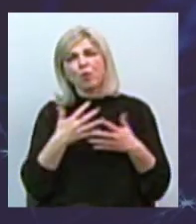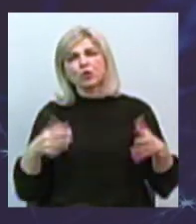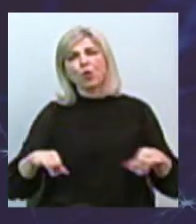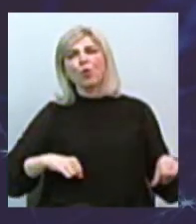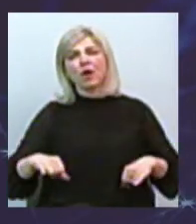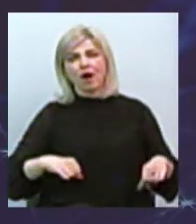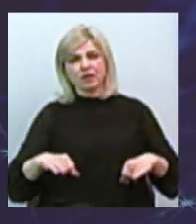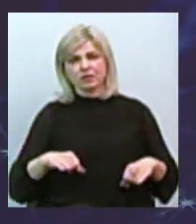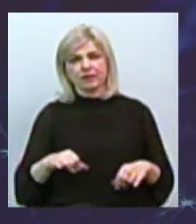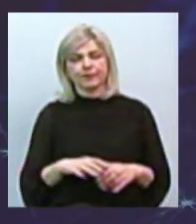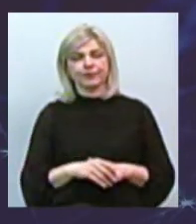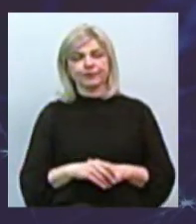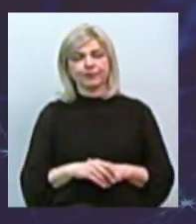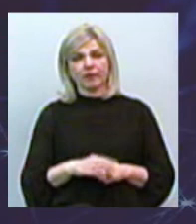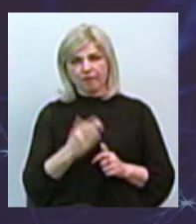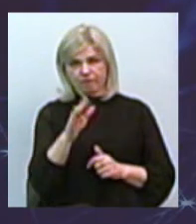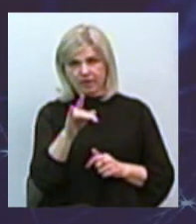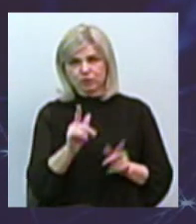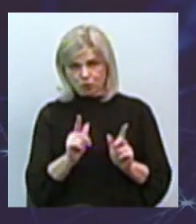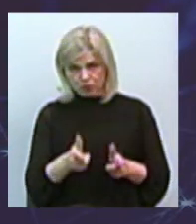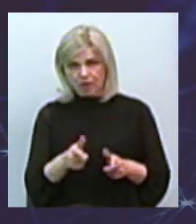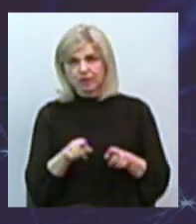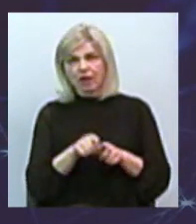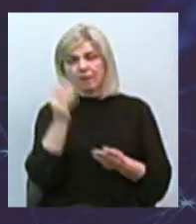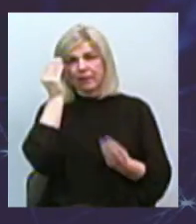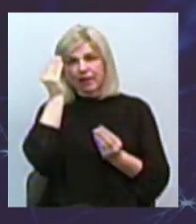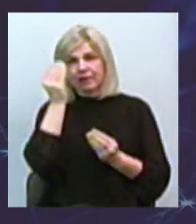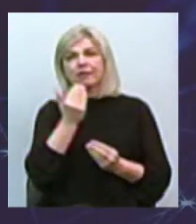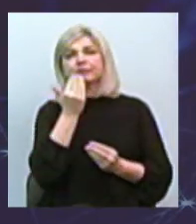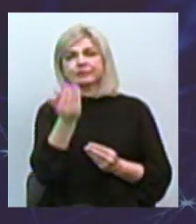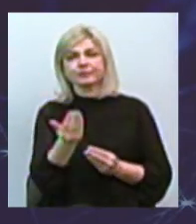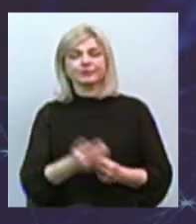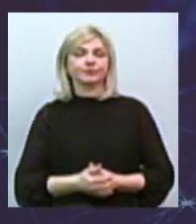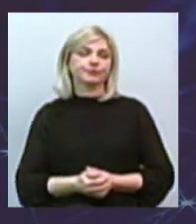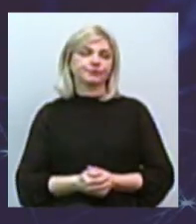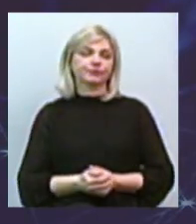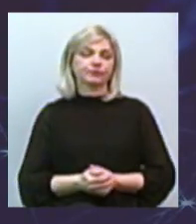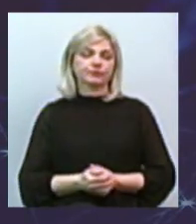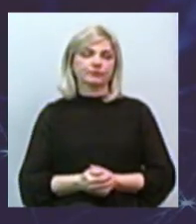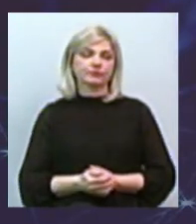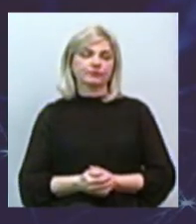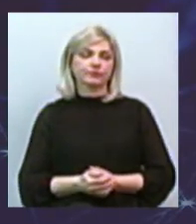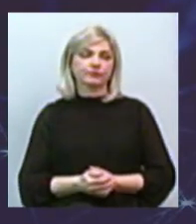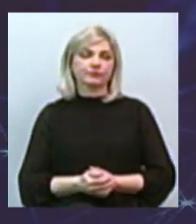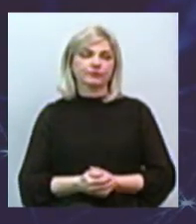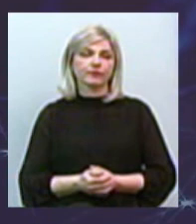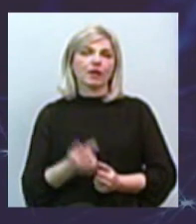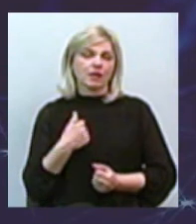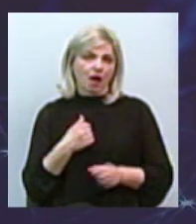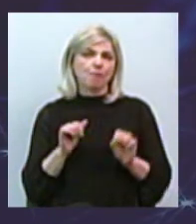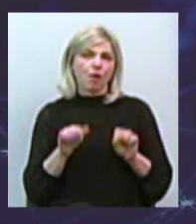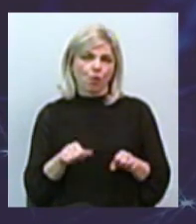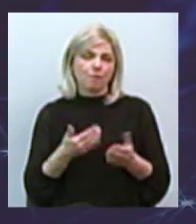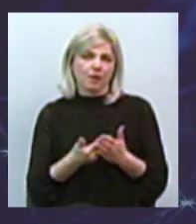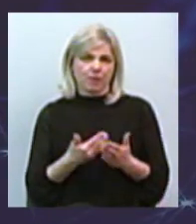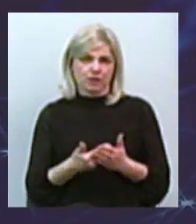системний. Ви погоджуєтесь з цим утвердженням? Я можу предположительно сказати,